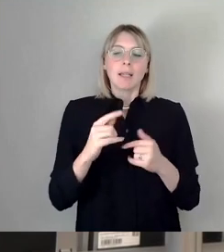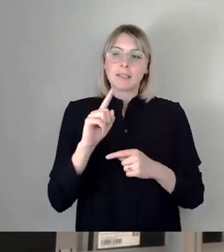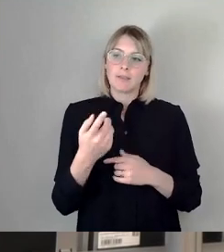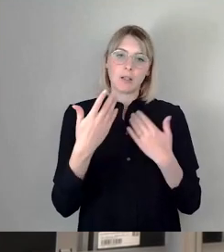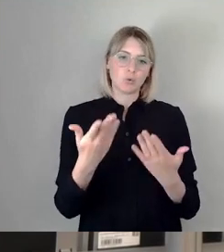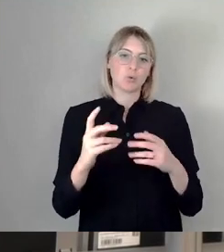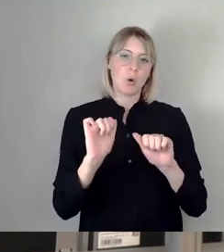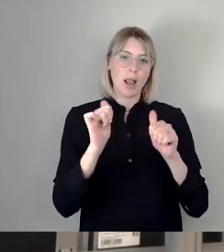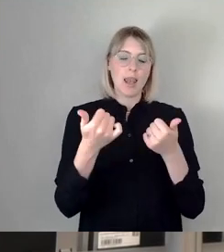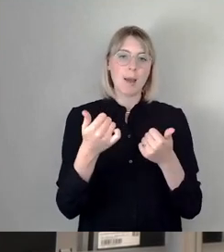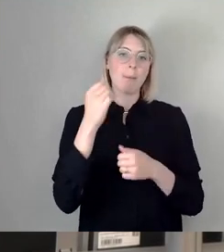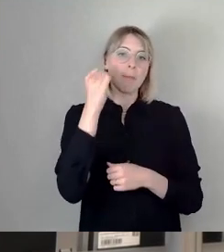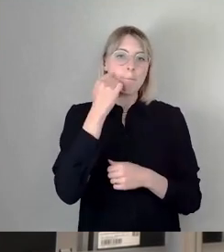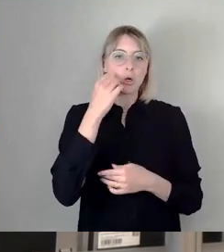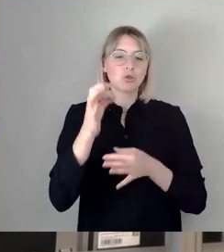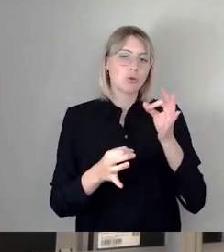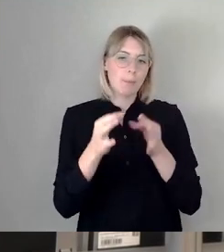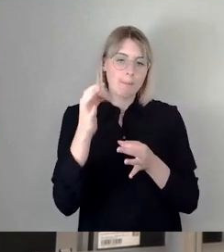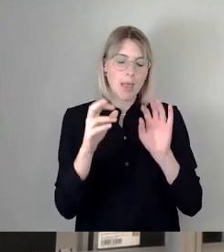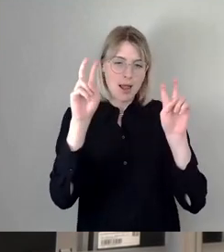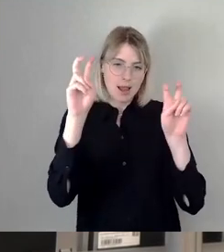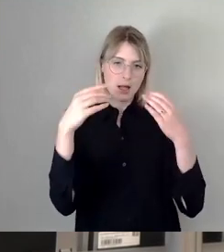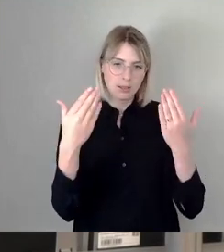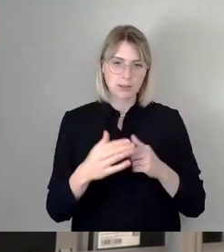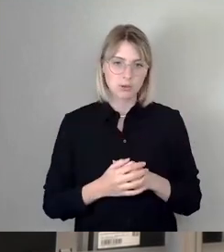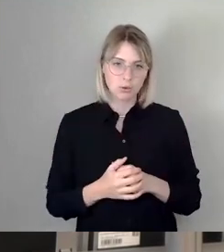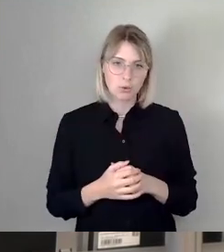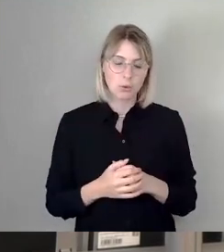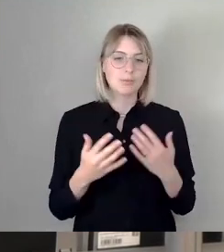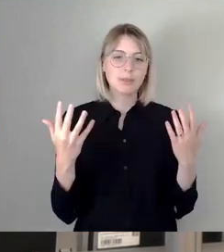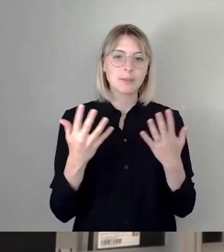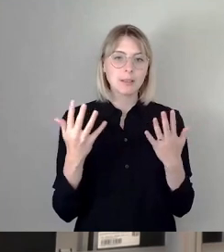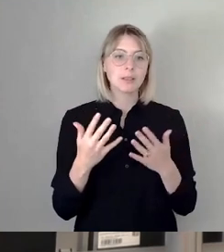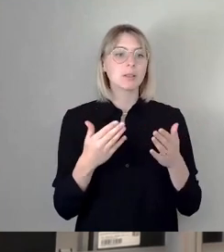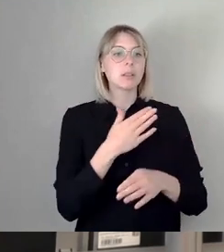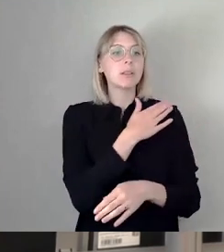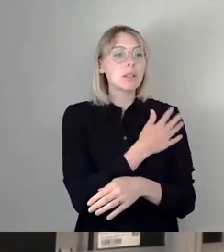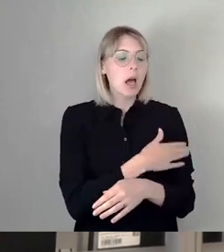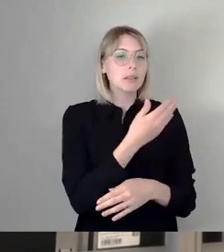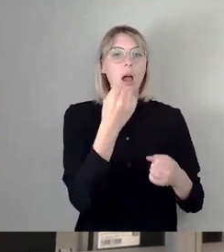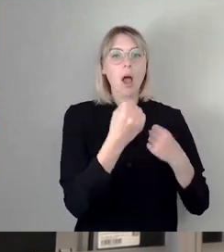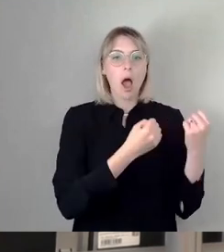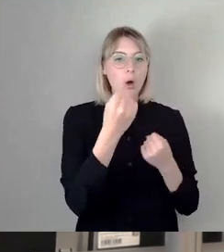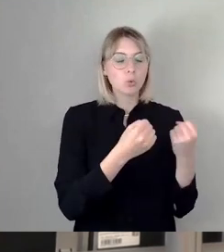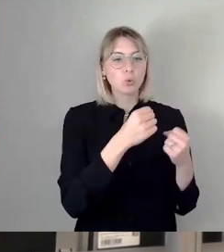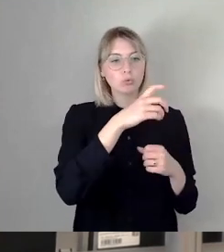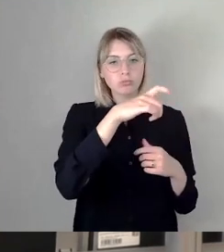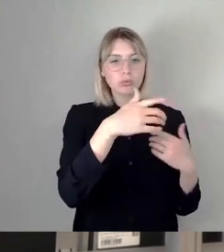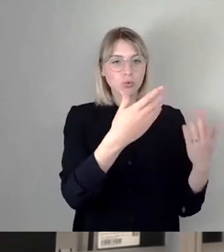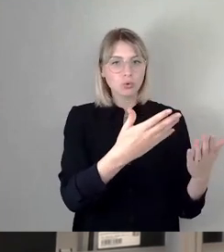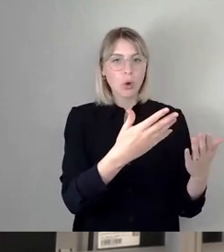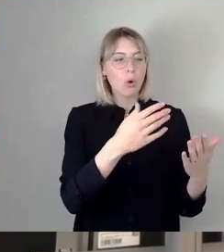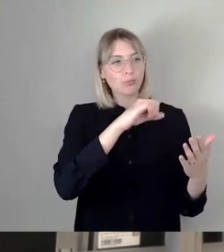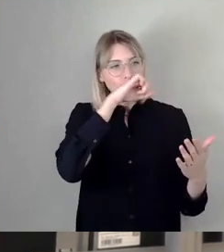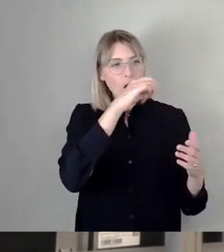untergründig seit Jahren läuft, dass einerseits die Autolobby, die, sage ich mal, von ihren Lieblingsspielzeugen nicht lassen